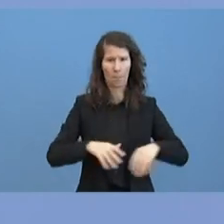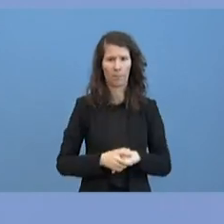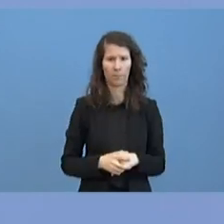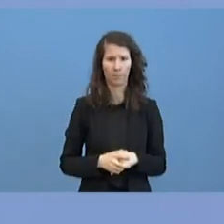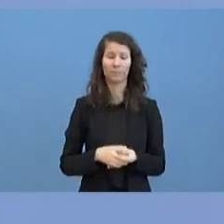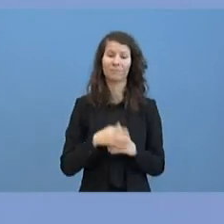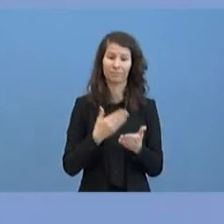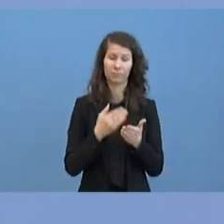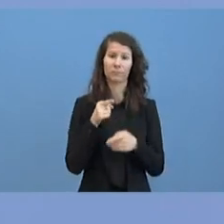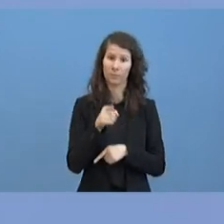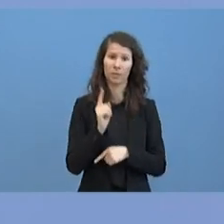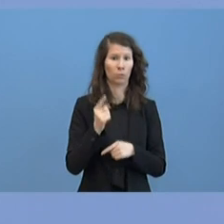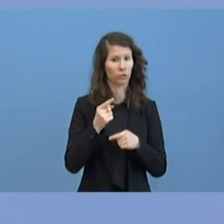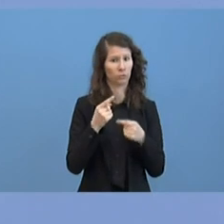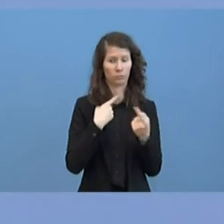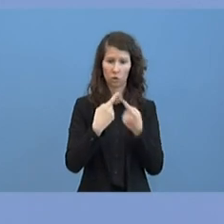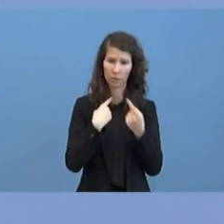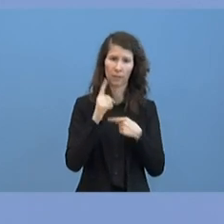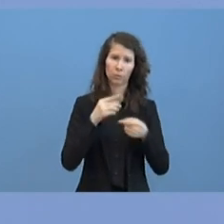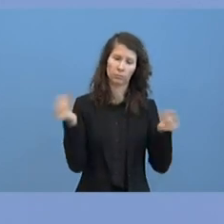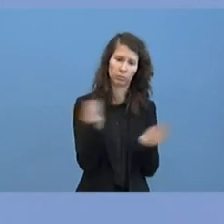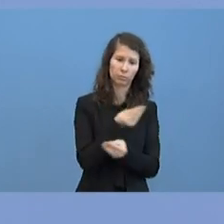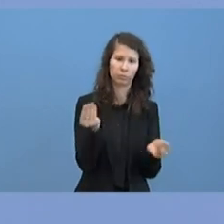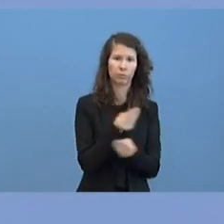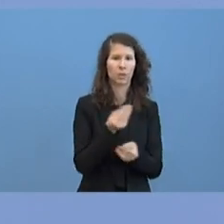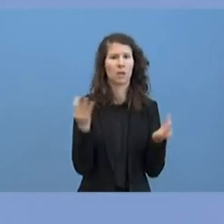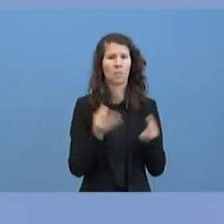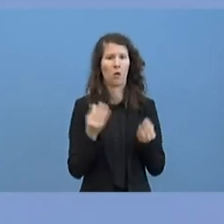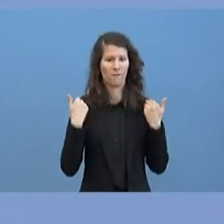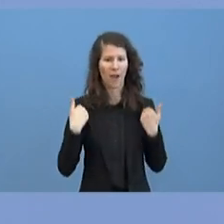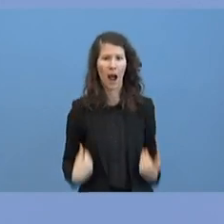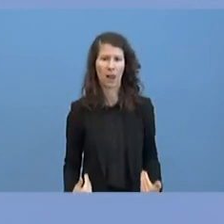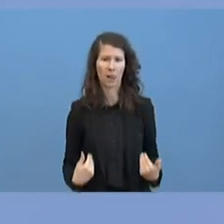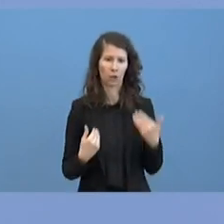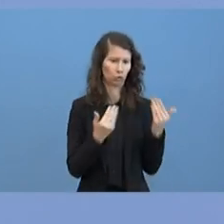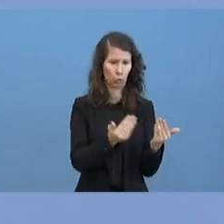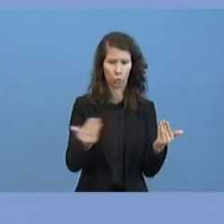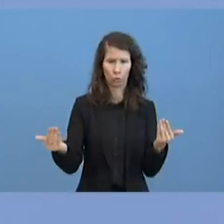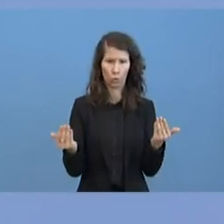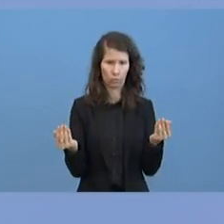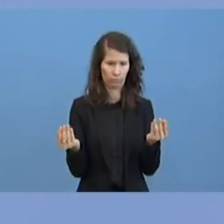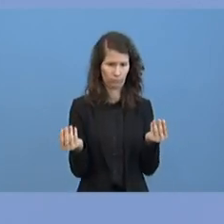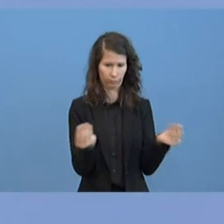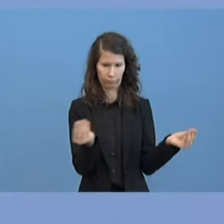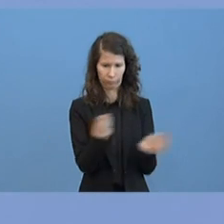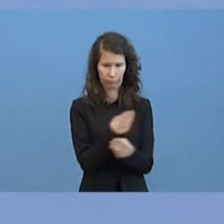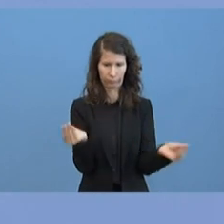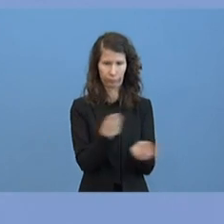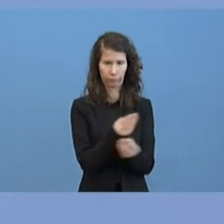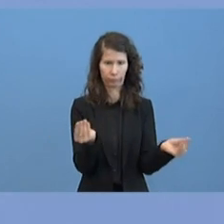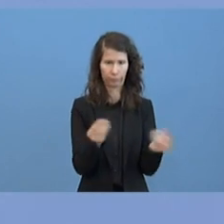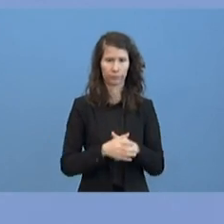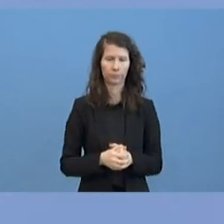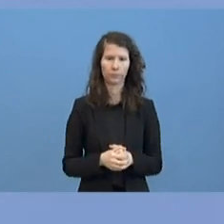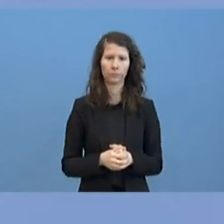absprechen. Man muss sicherlich Reaktionen abgleichen. Man muss Best